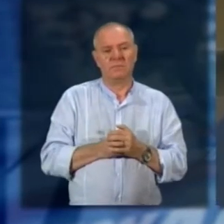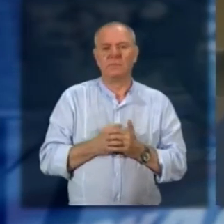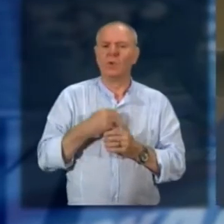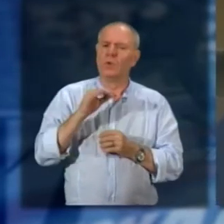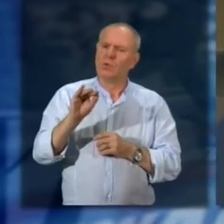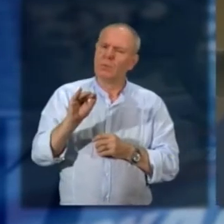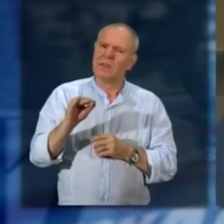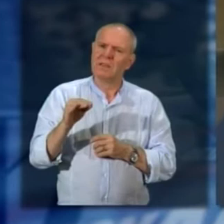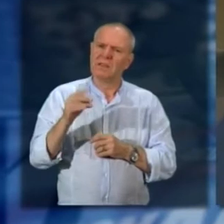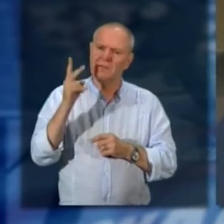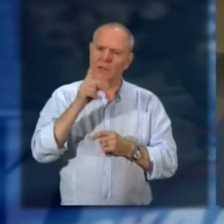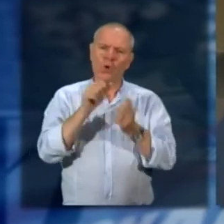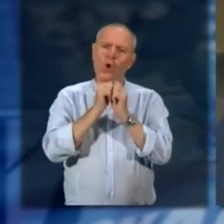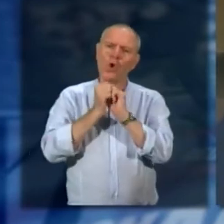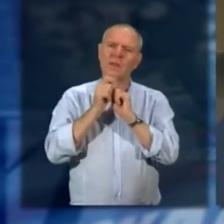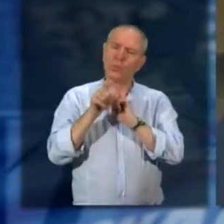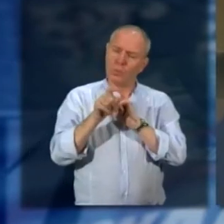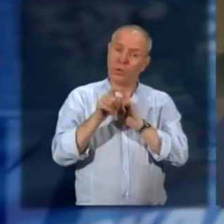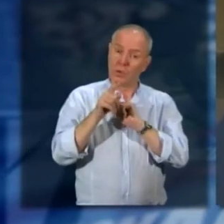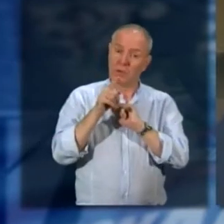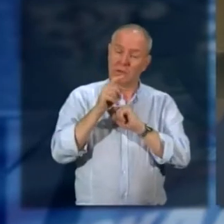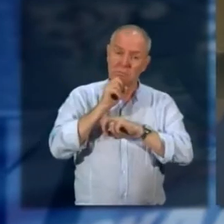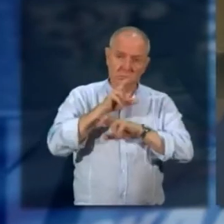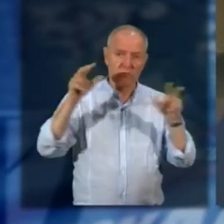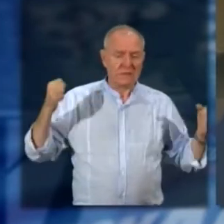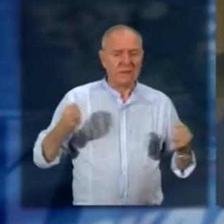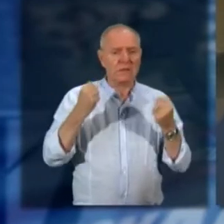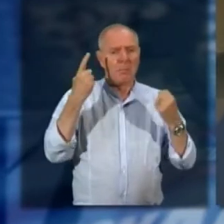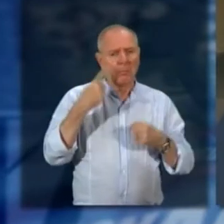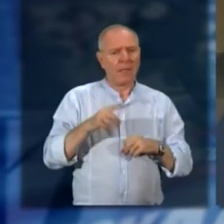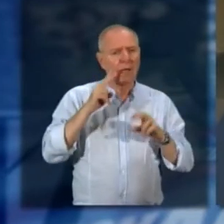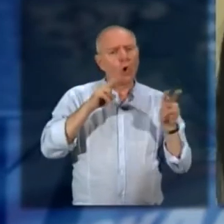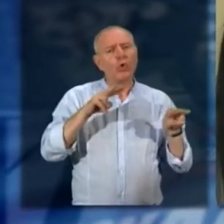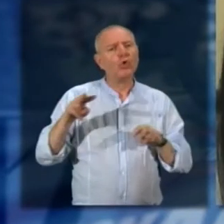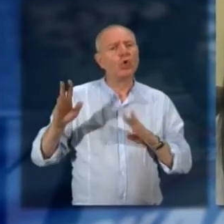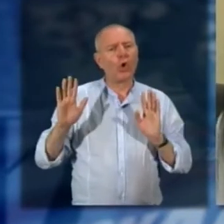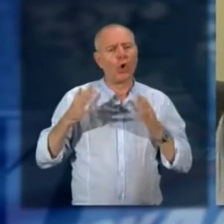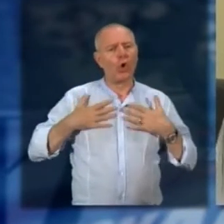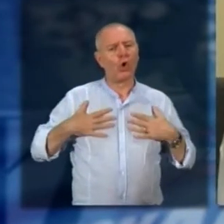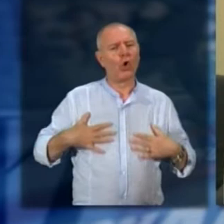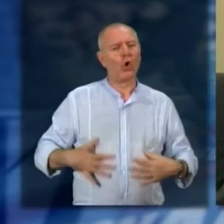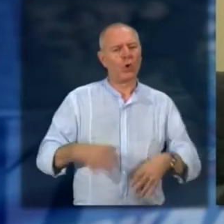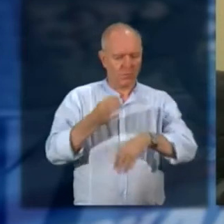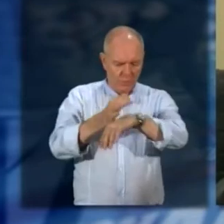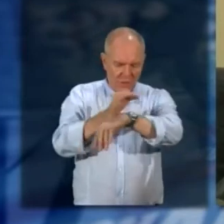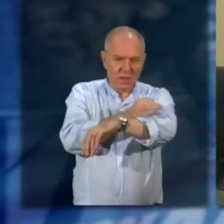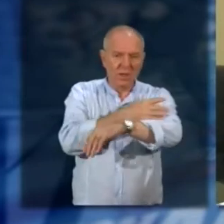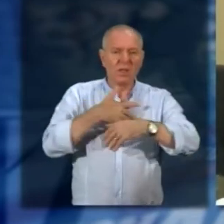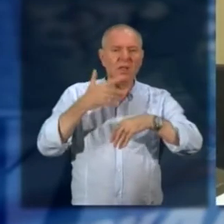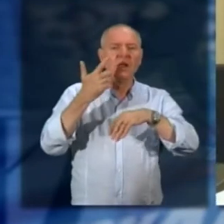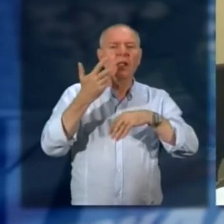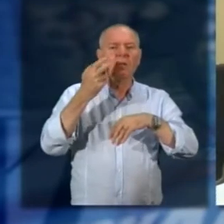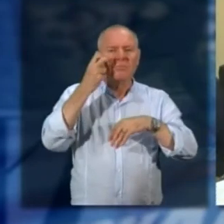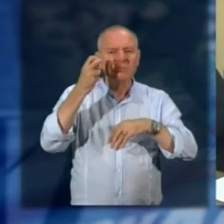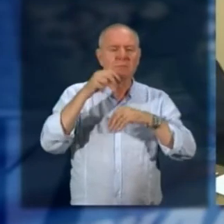Lega Italiana lotta tumori del VCO e siete impegnati anche operativamente perché avete offerto e donato delle apparecchiature